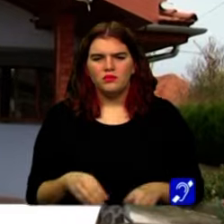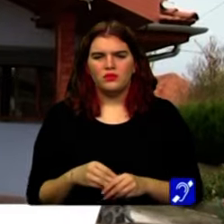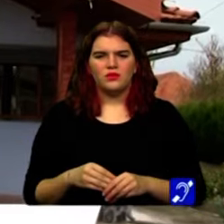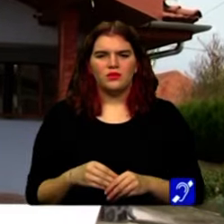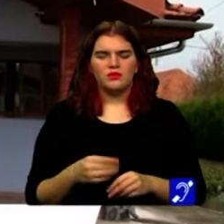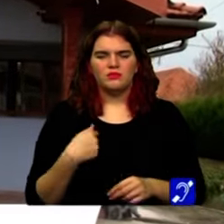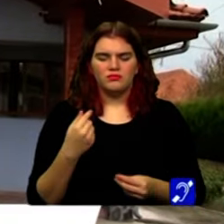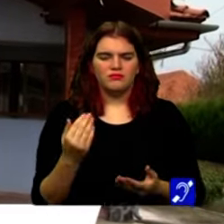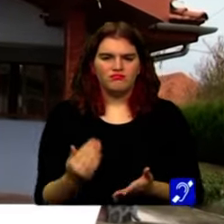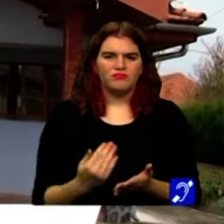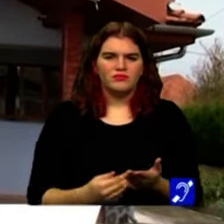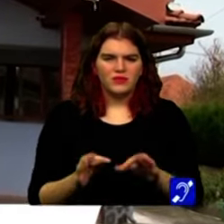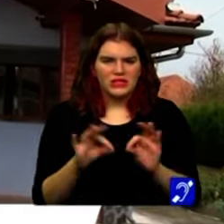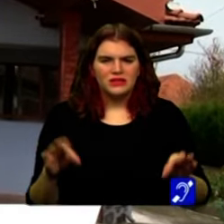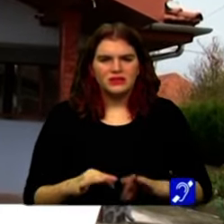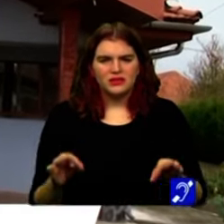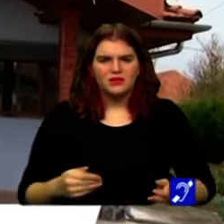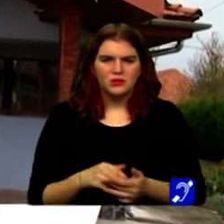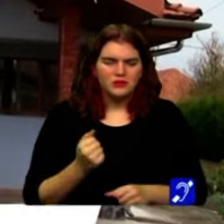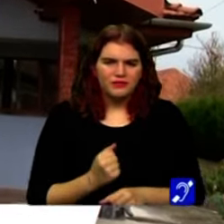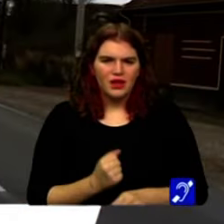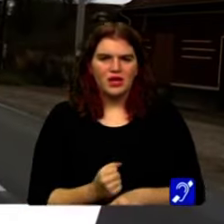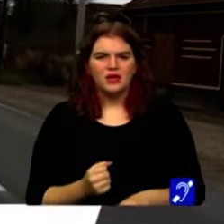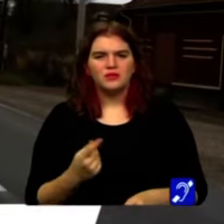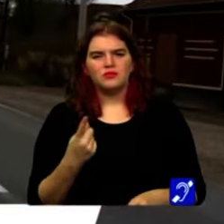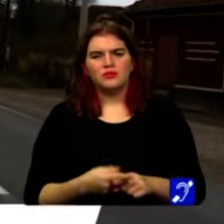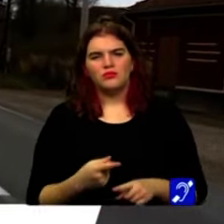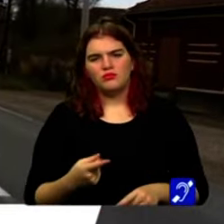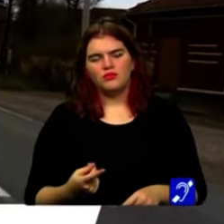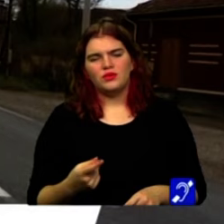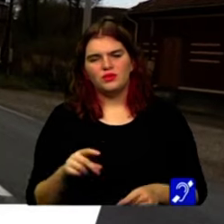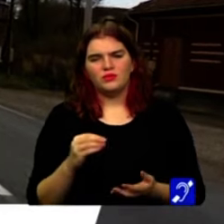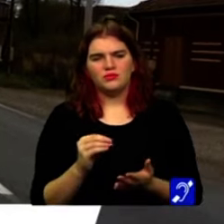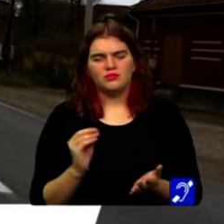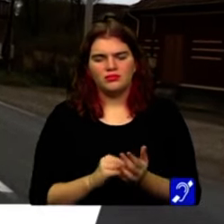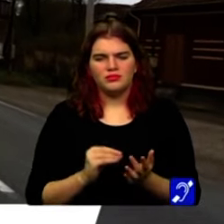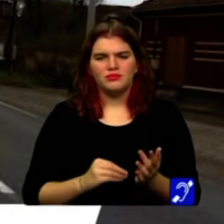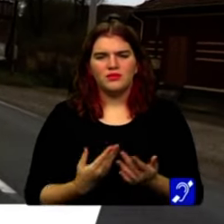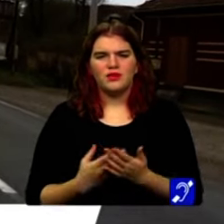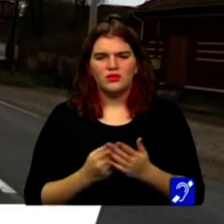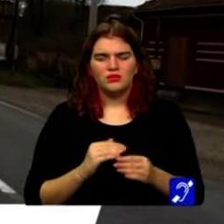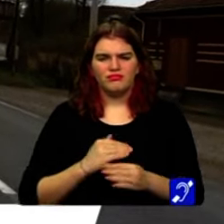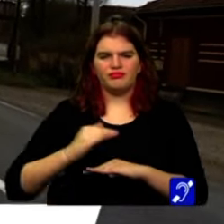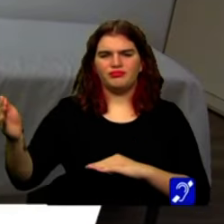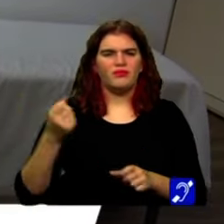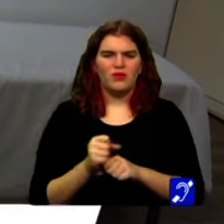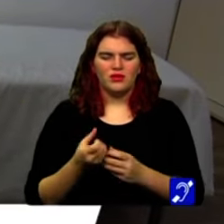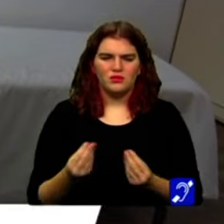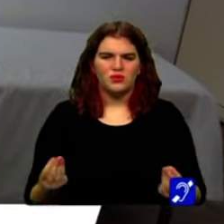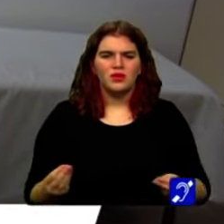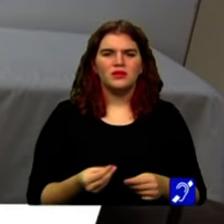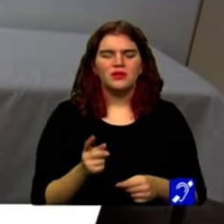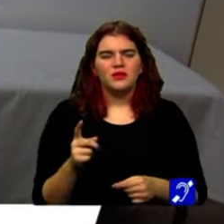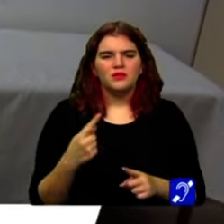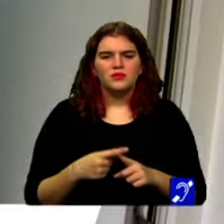hârtii pe care trebuie să le faci, această birocrație dusă la exces. Modificările care se